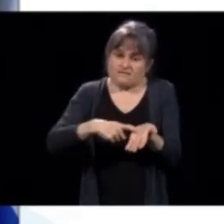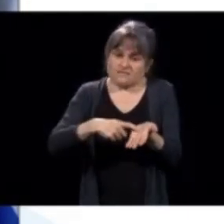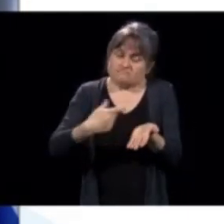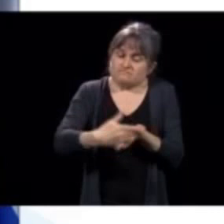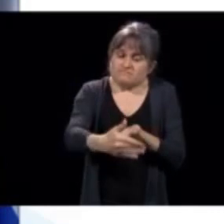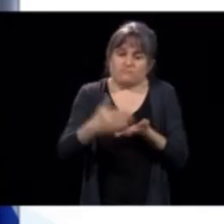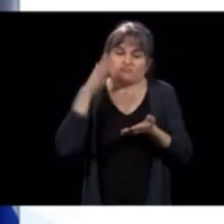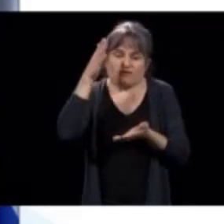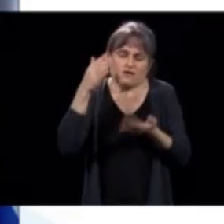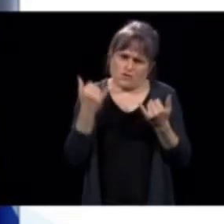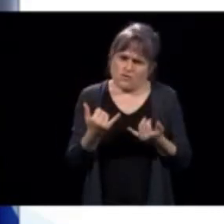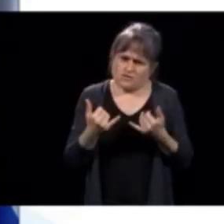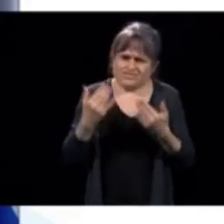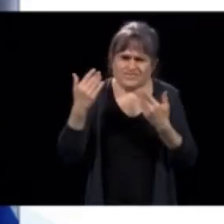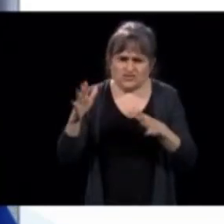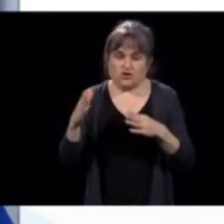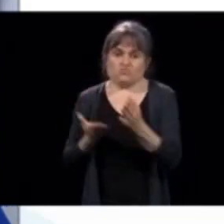personnes un peu plus parce qu'il a un enjeu de santé publique.